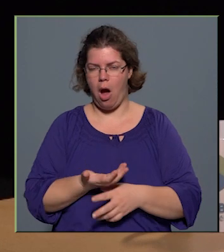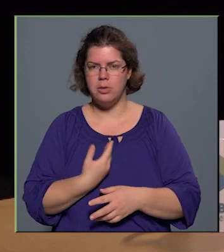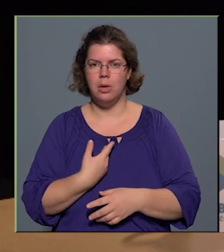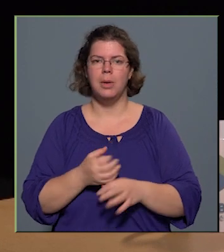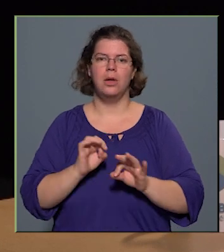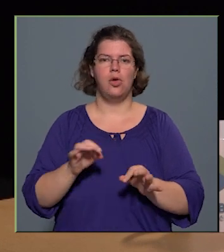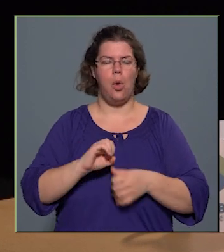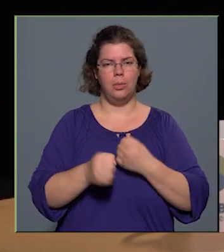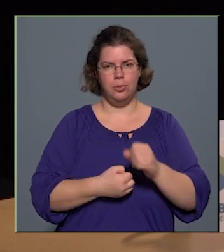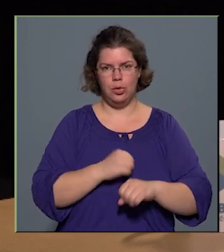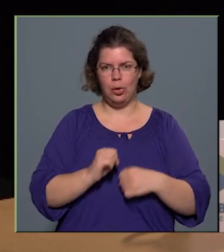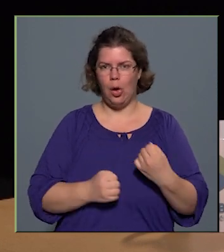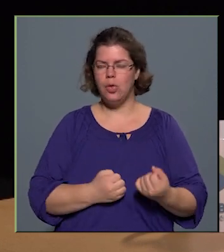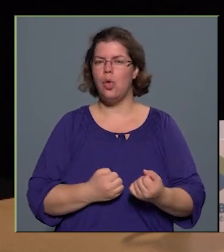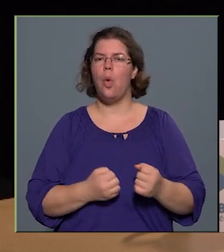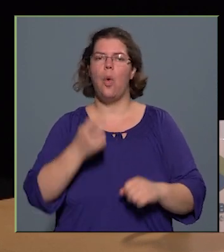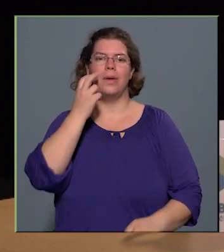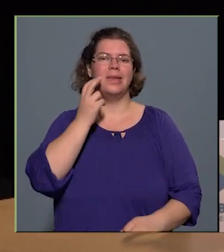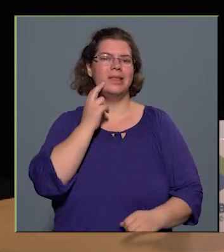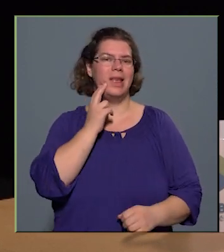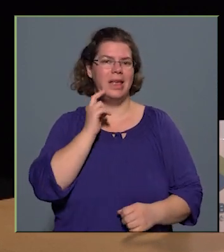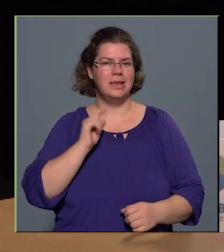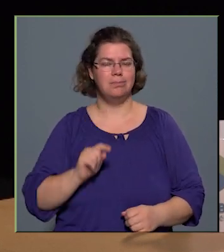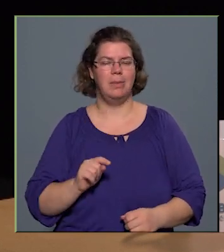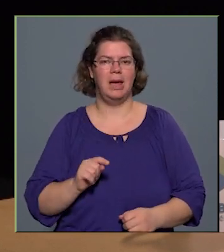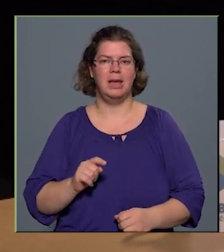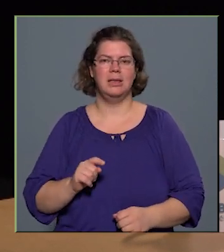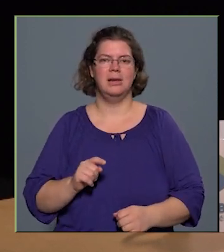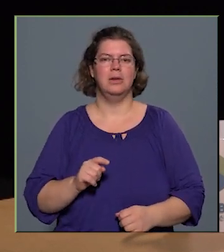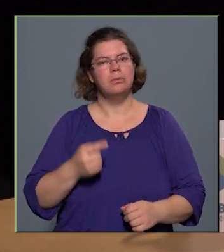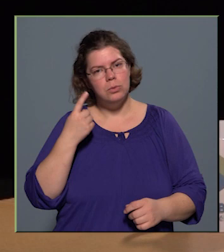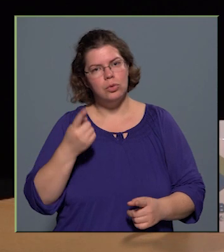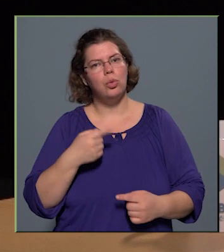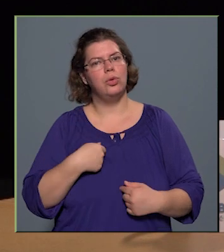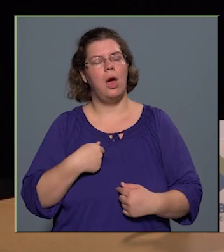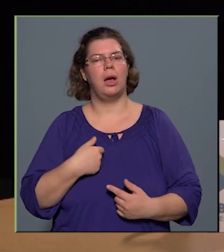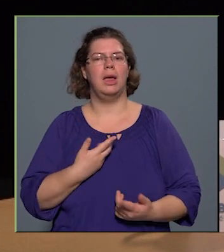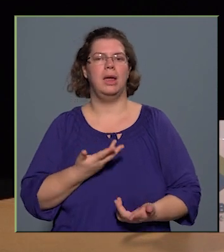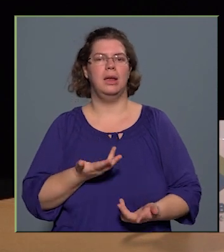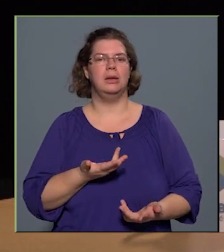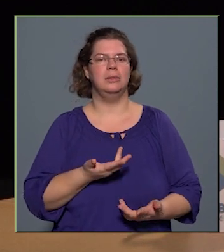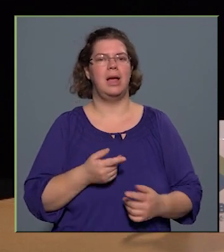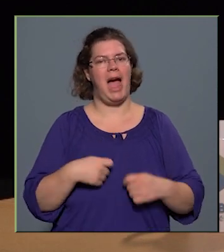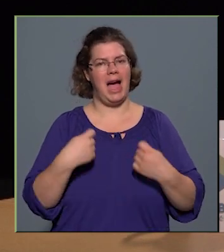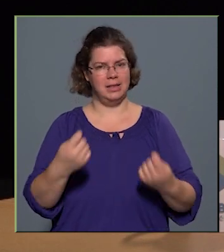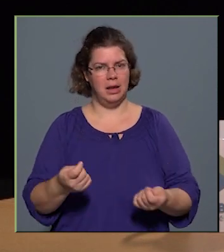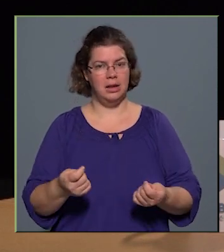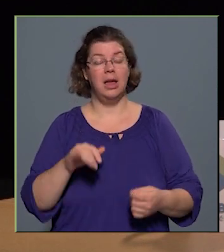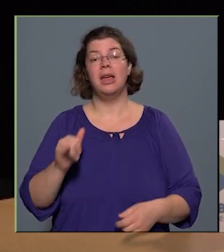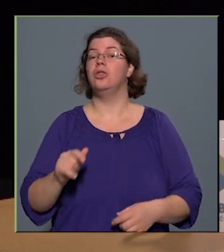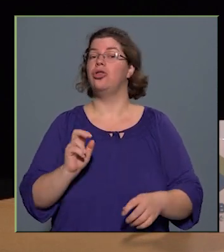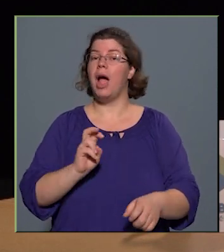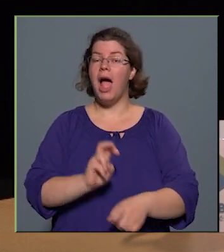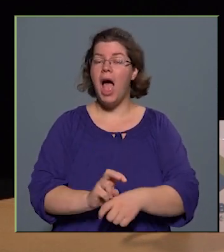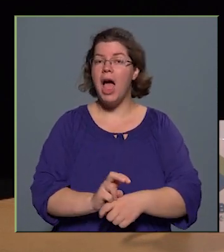jól működő intézményt tudjak én átadni, és